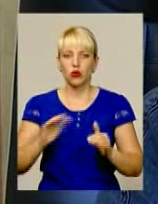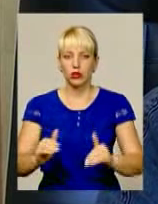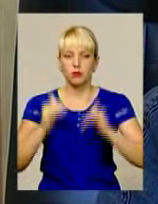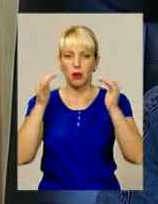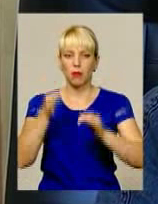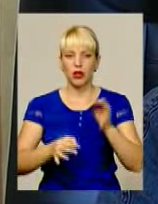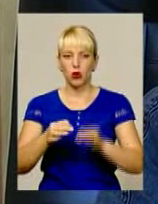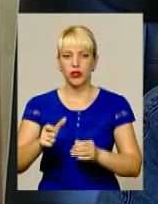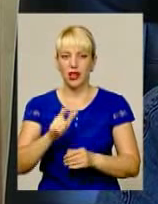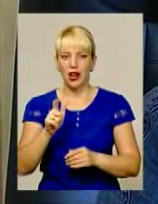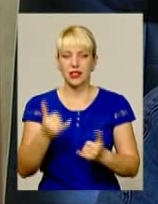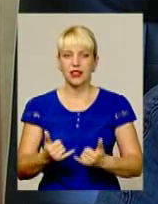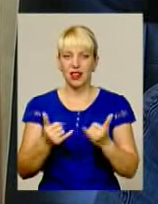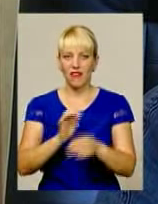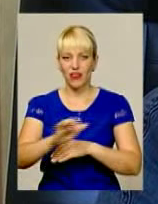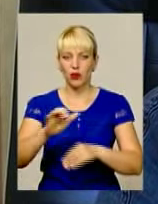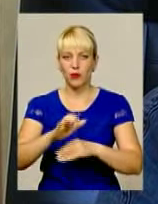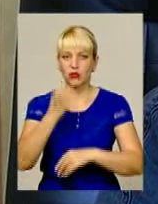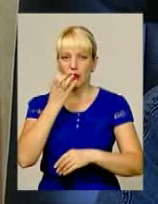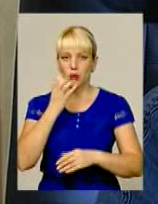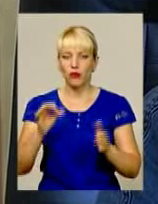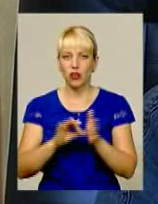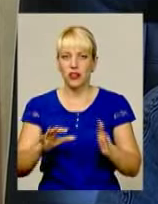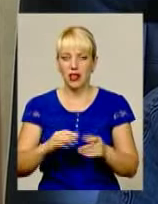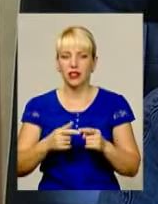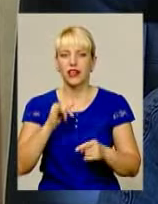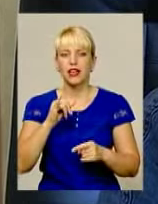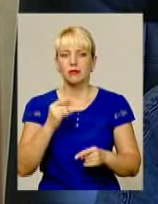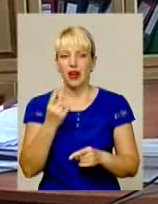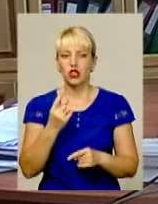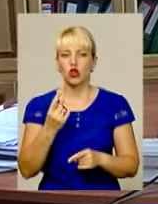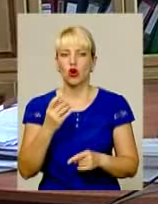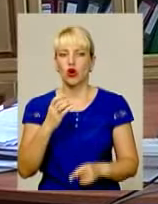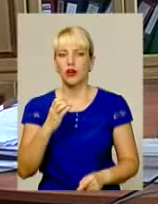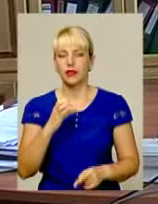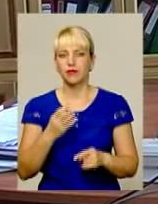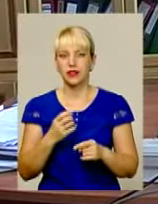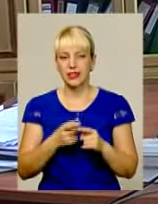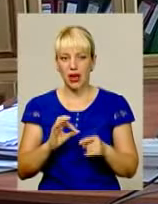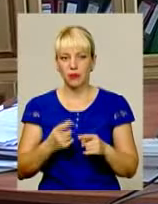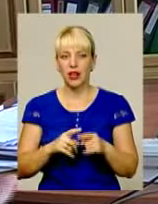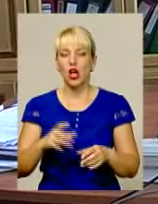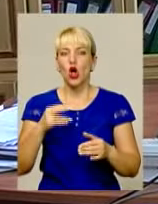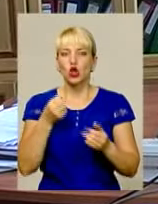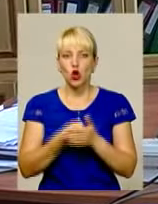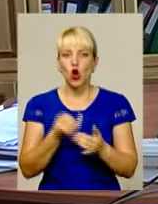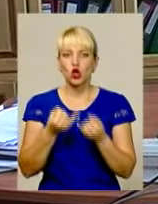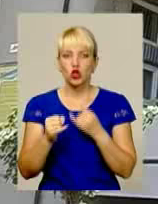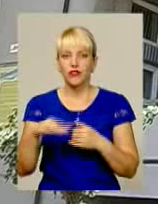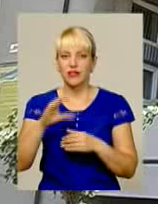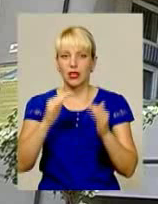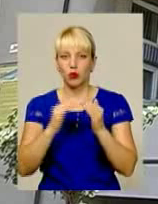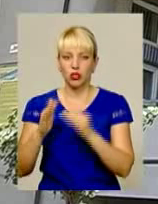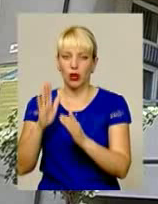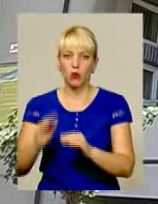на природний газ для виробництва теплової енергії для населення з 1 квітня поточного року. До жовтня у всіх будинках обласного центру будуть